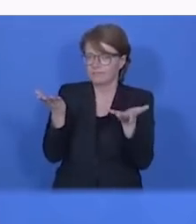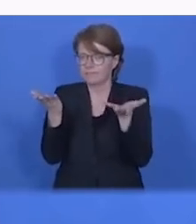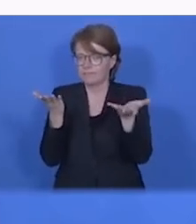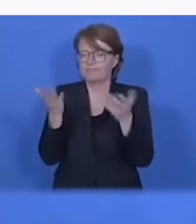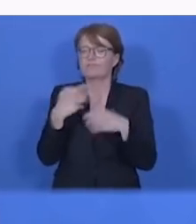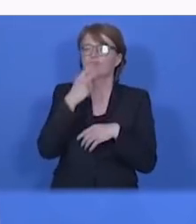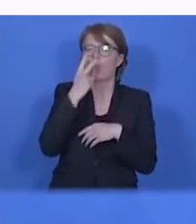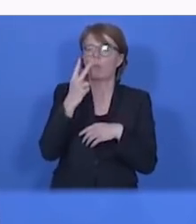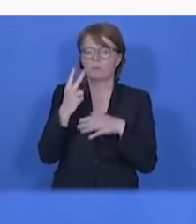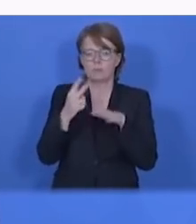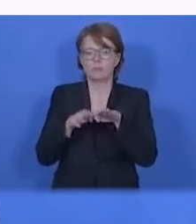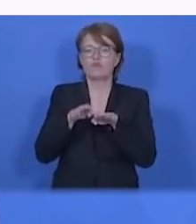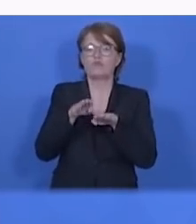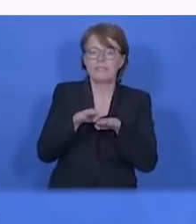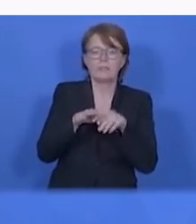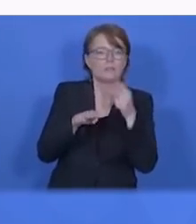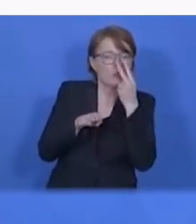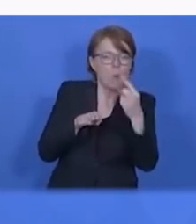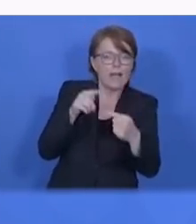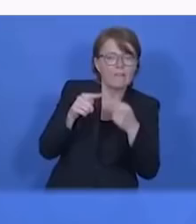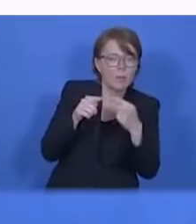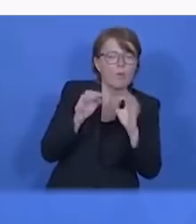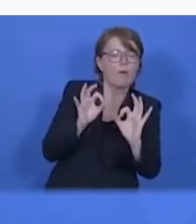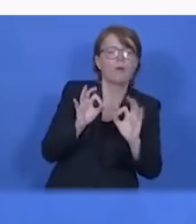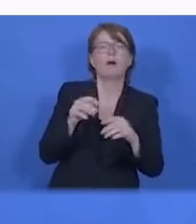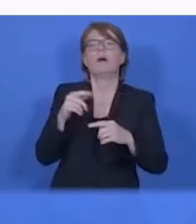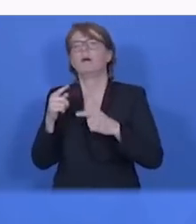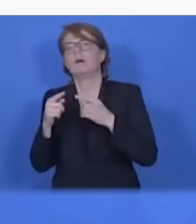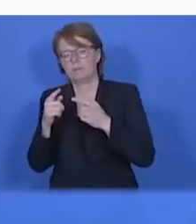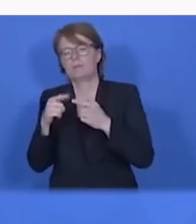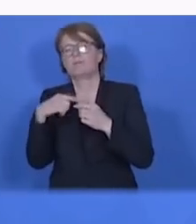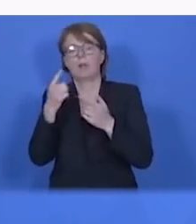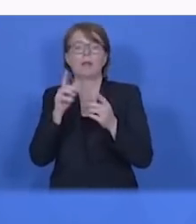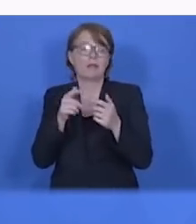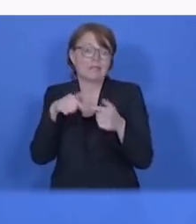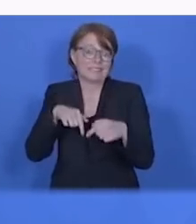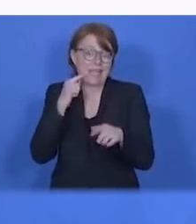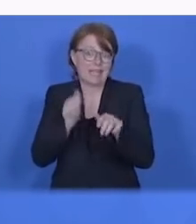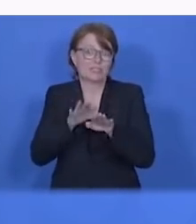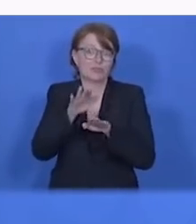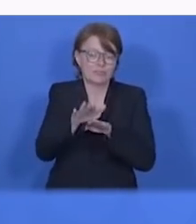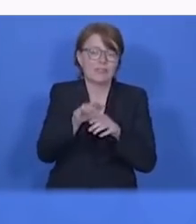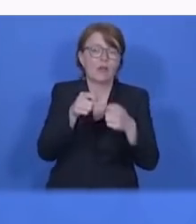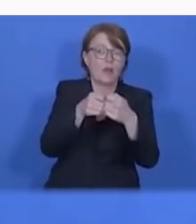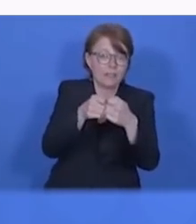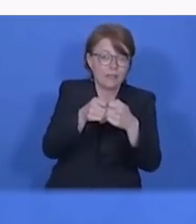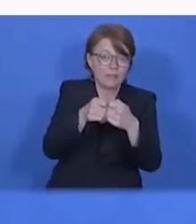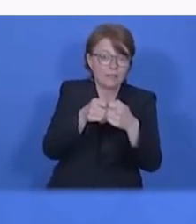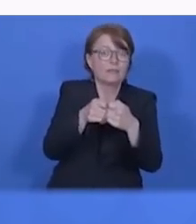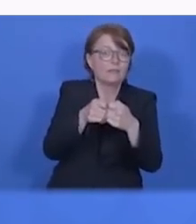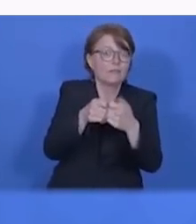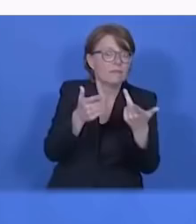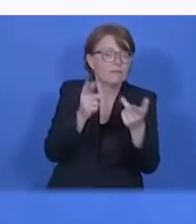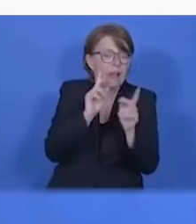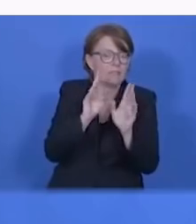کانسپت هایی داشته باشن برای مسائل بهداشتیم، مثلا هر سه سندلی اجازه داره یک نفر بشینه یا همچنین چیزهایی قسمت